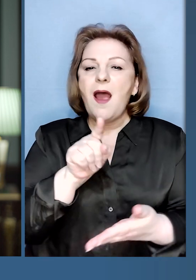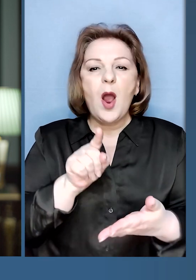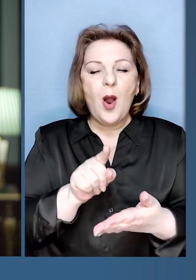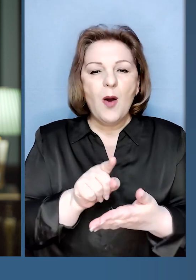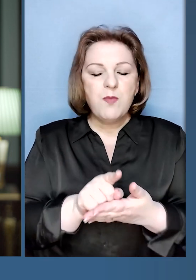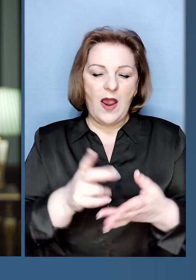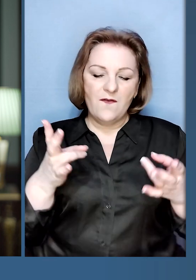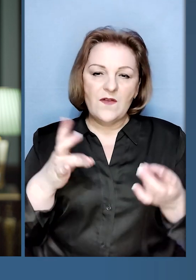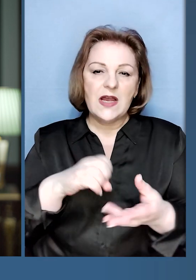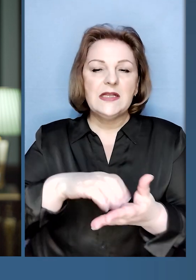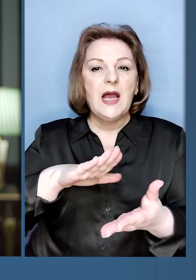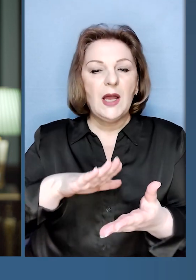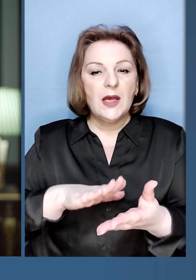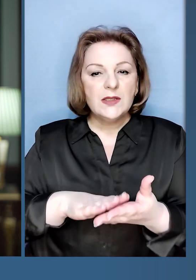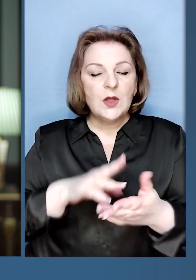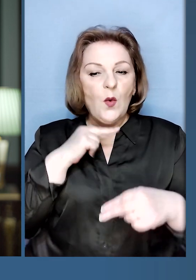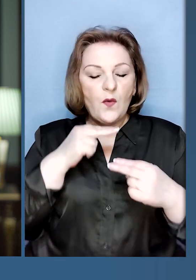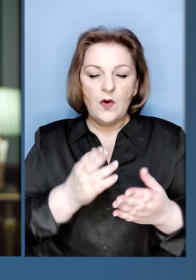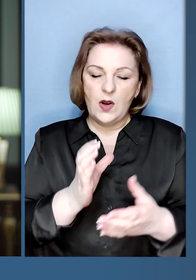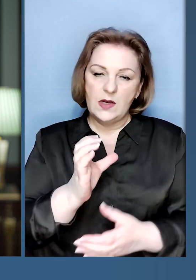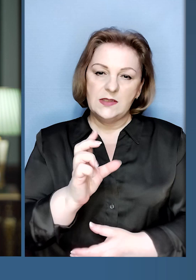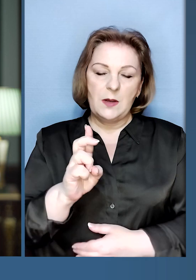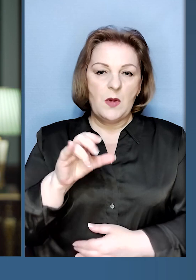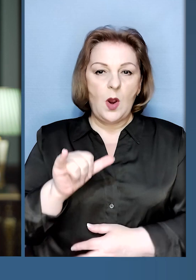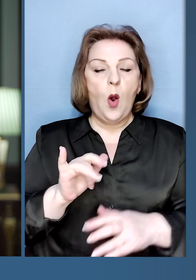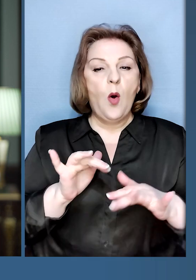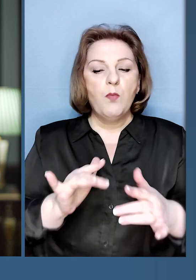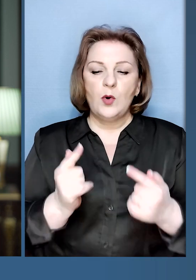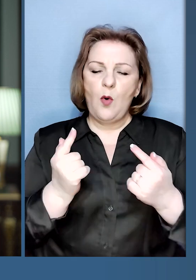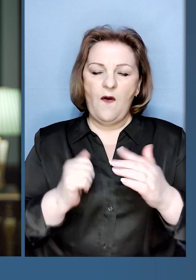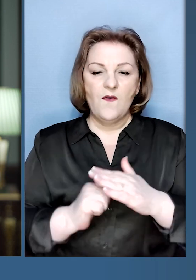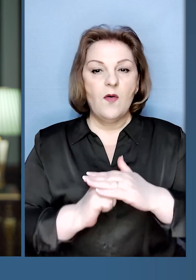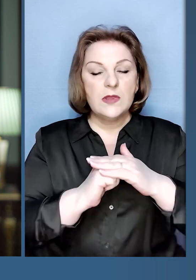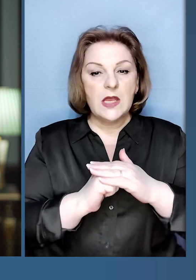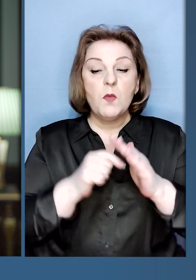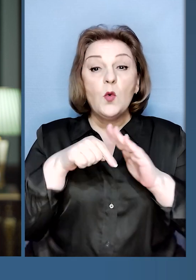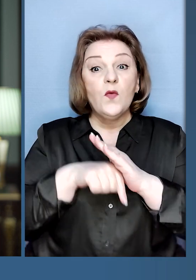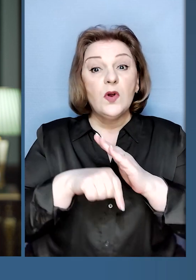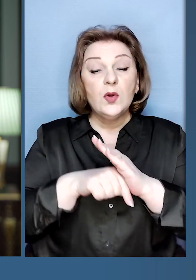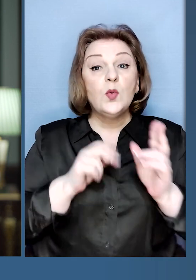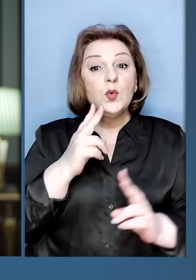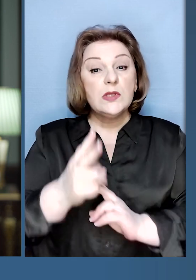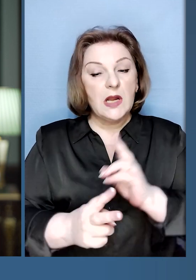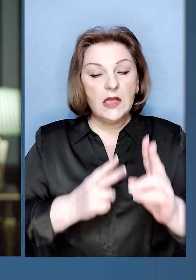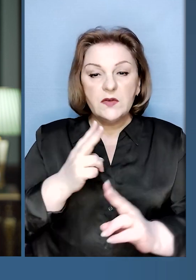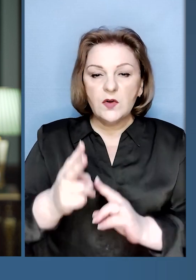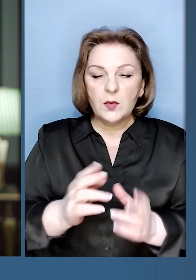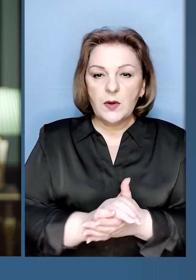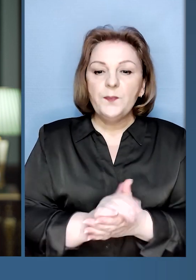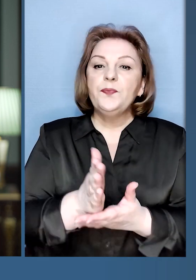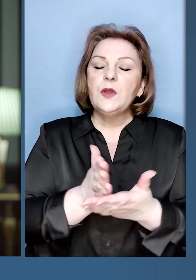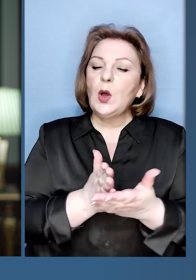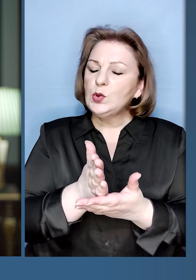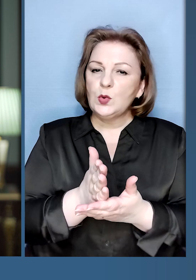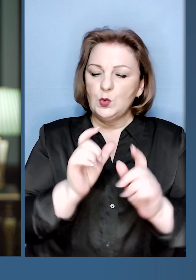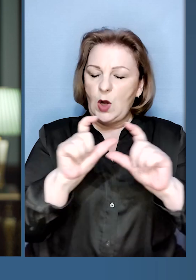Це обов'язково варто зауважити. Служба безпеки України проходить фундаментальну внутрішню трансформацію.